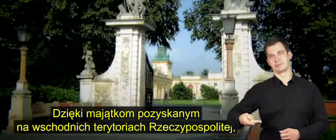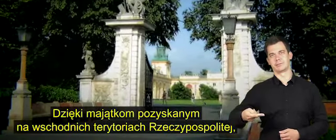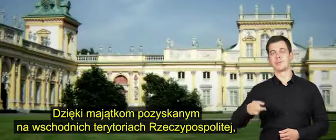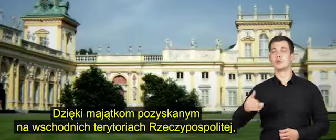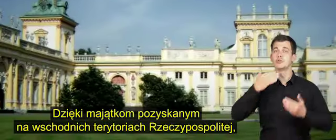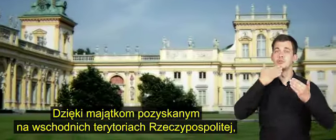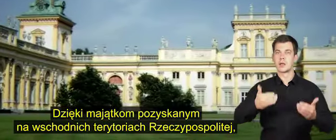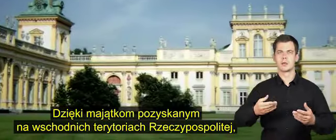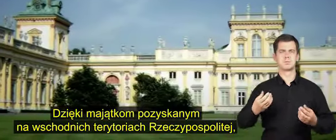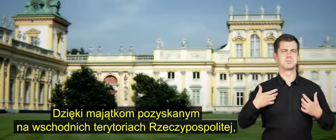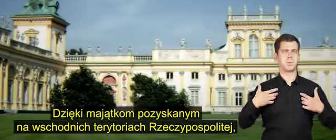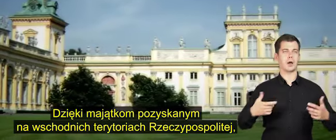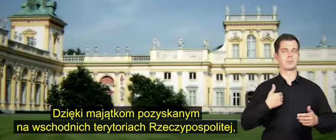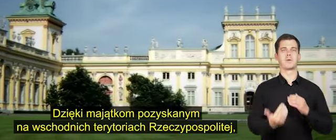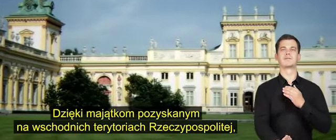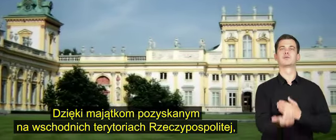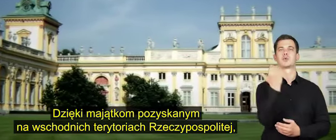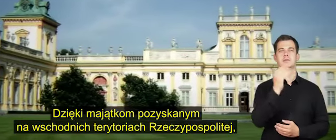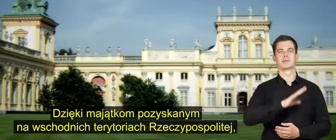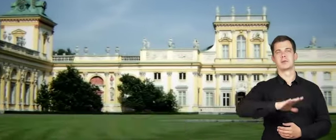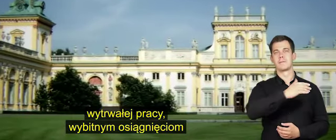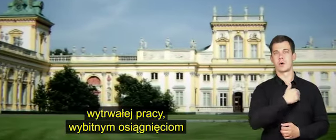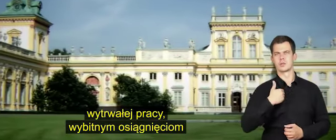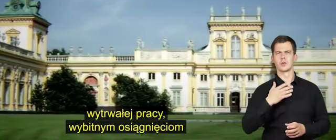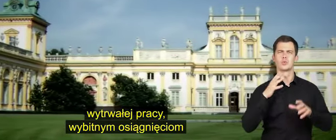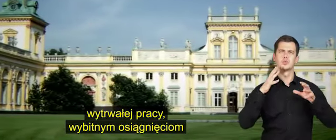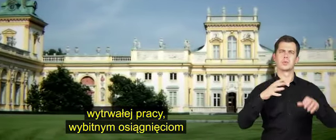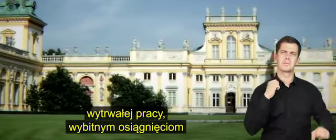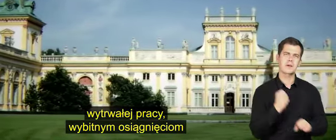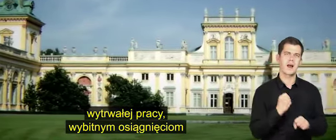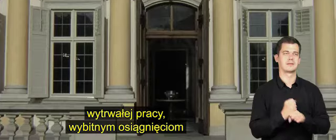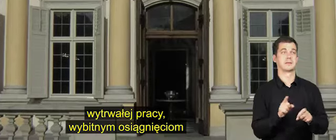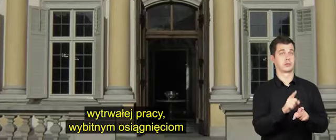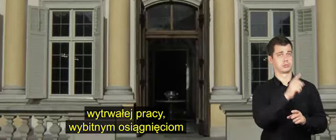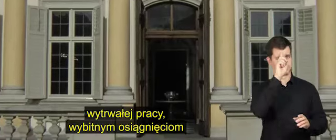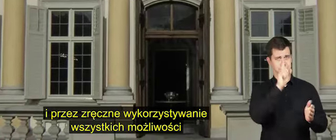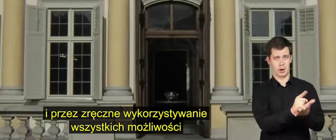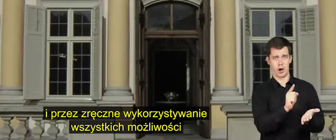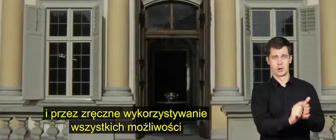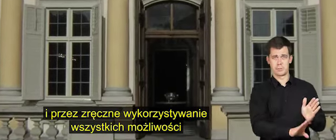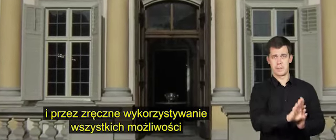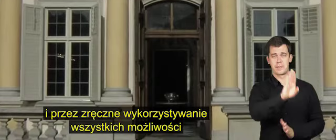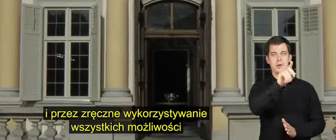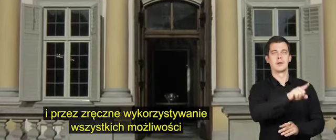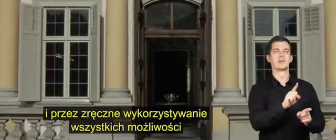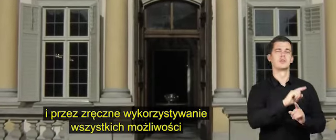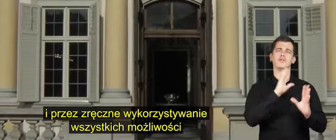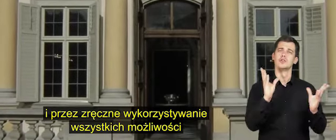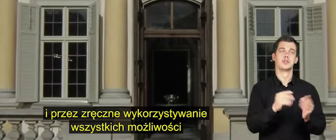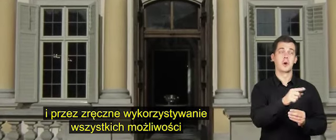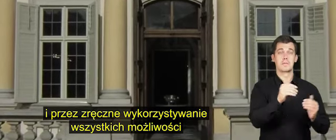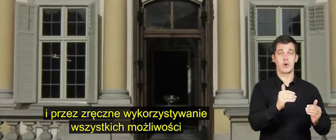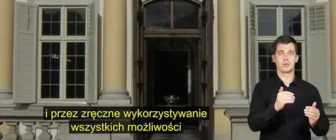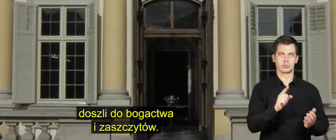Dzięki majątkom pozyskanym na wschodnich terytoriach Rzeczypospolitej, wytrwałej pracy, wybitnym osiągnięciom i przez zręczne wykorzystywanie